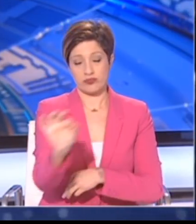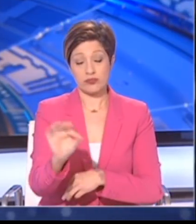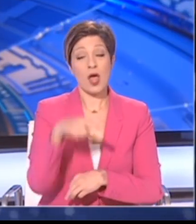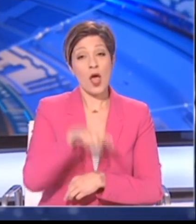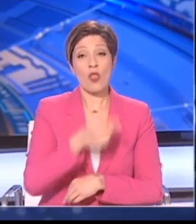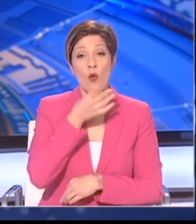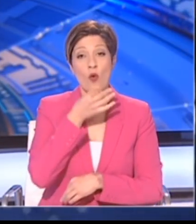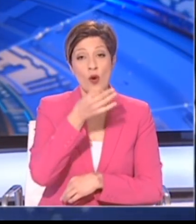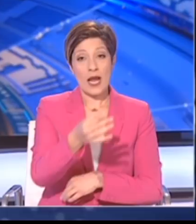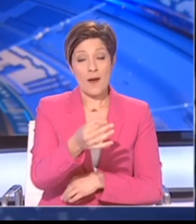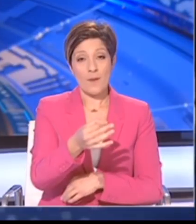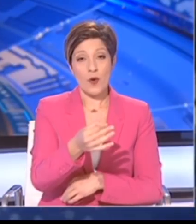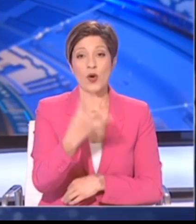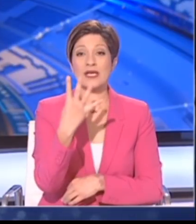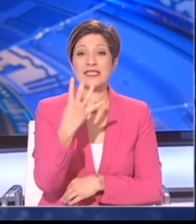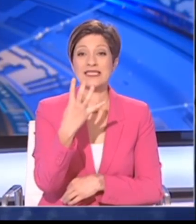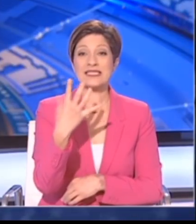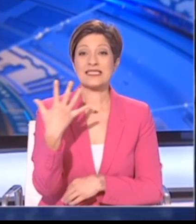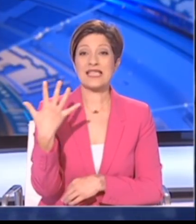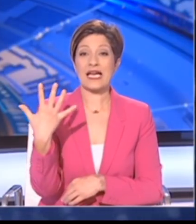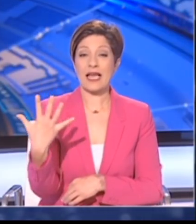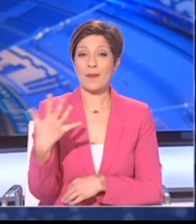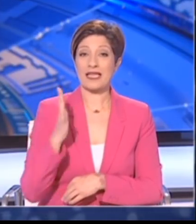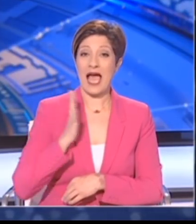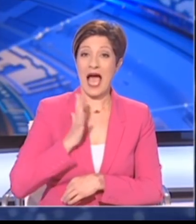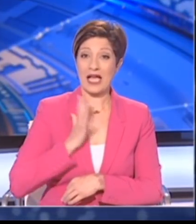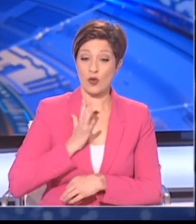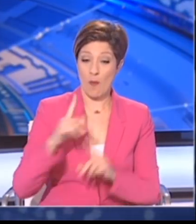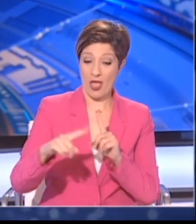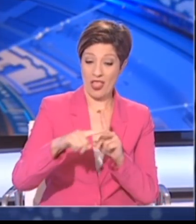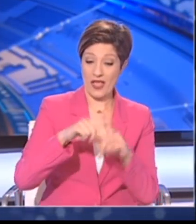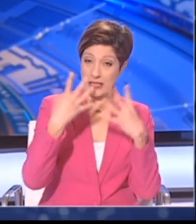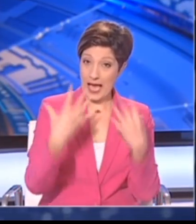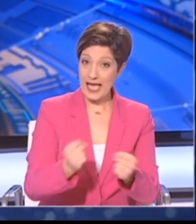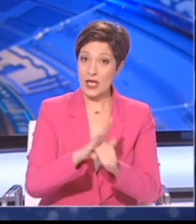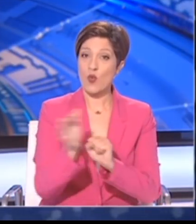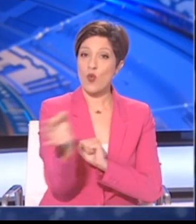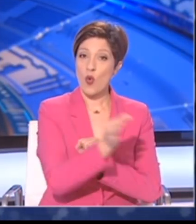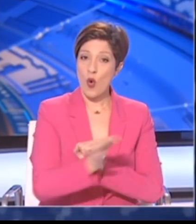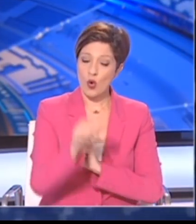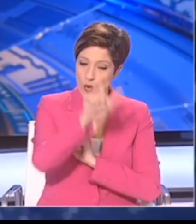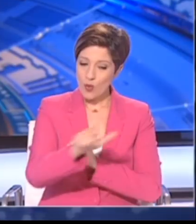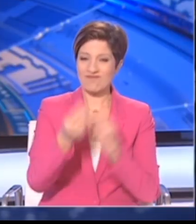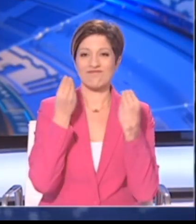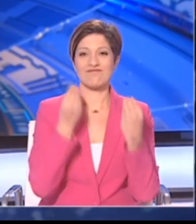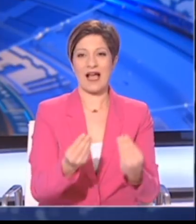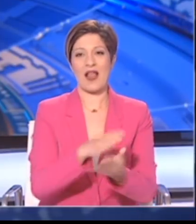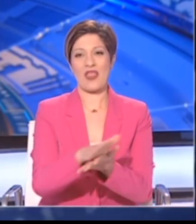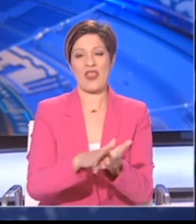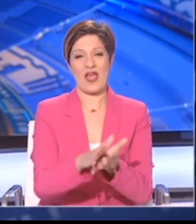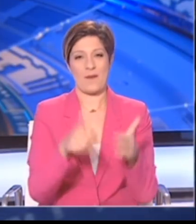σημειώσω ότι 45 από το άτομα που διαγνώστηκαν θετικά με τον ιόν και νοσηλεύτηκαν έχουν αποθεραπευτεί.